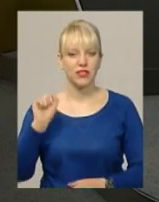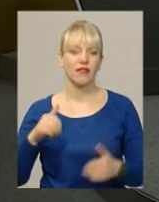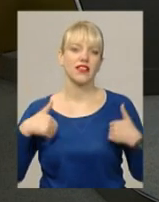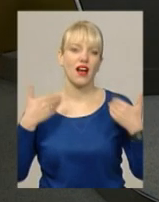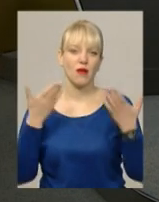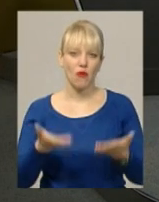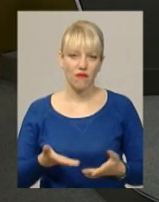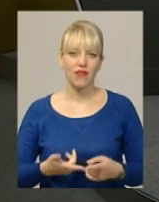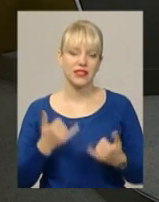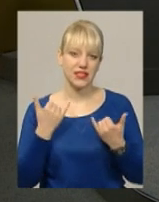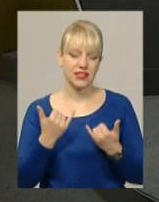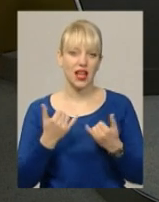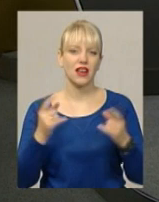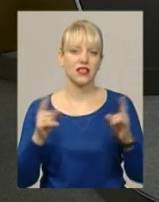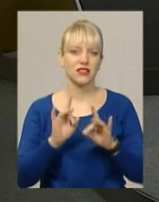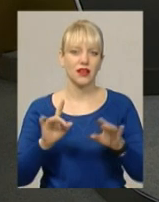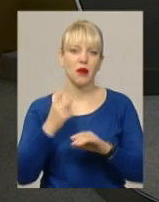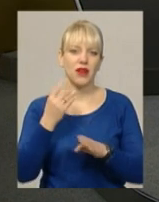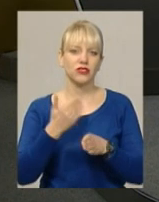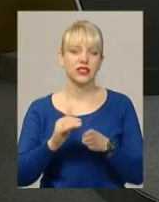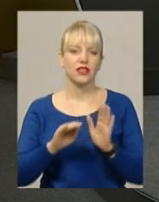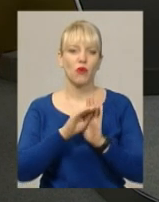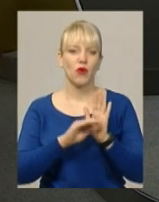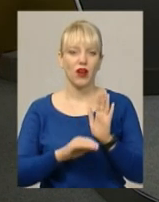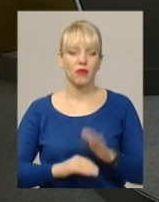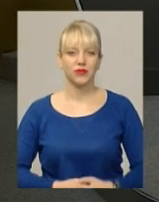вітаємо вас. І зараз анонс першої частини програми.